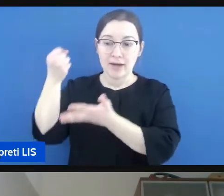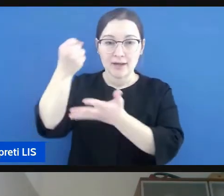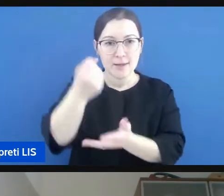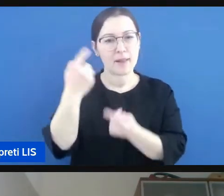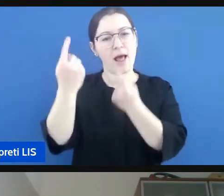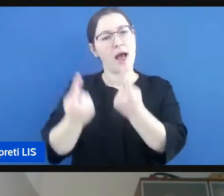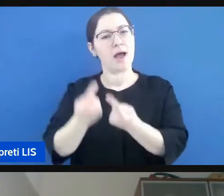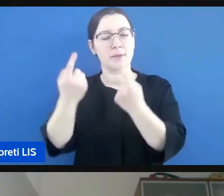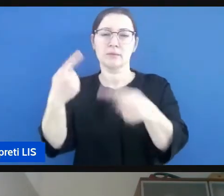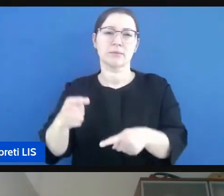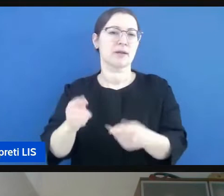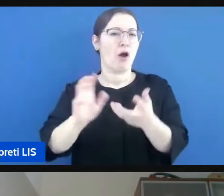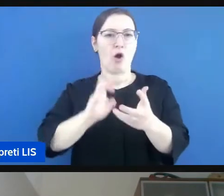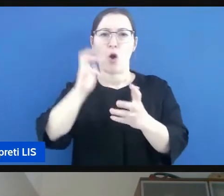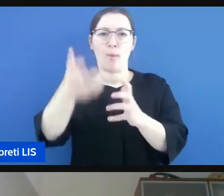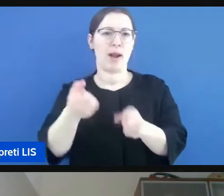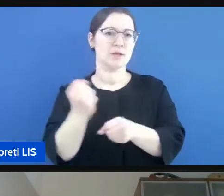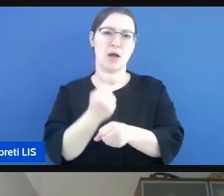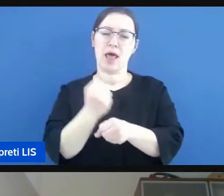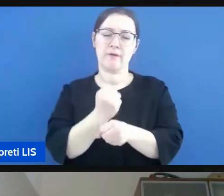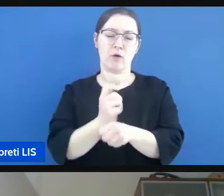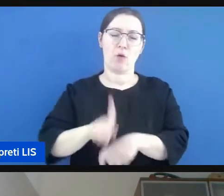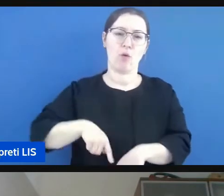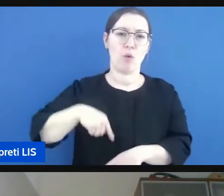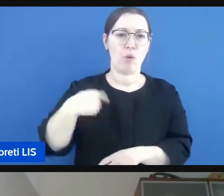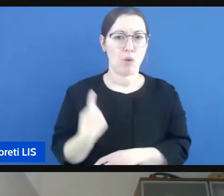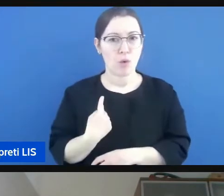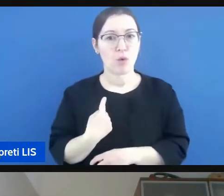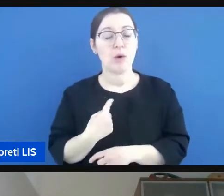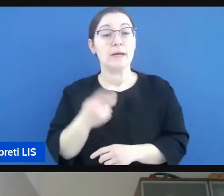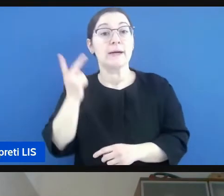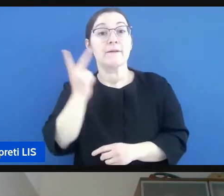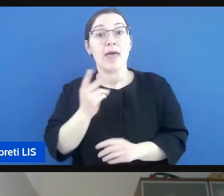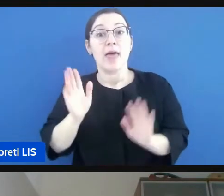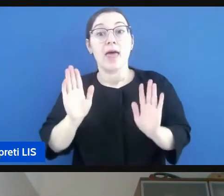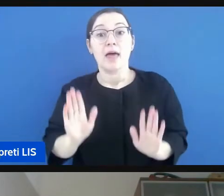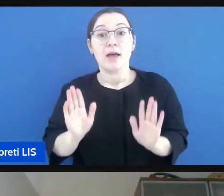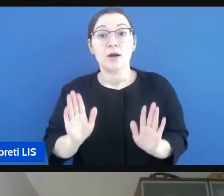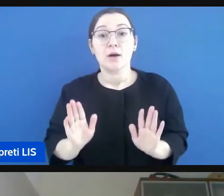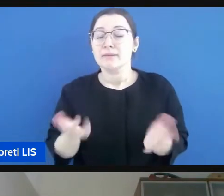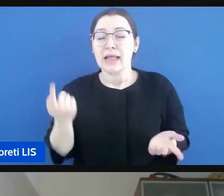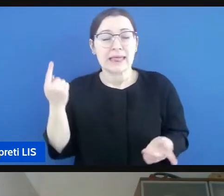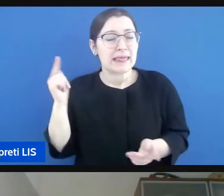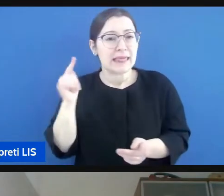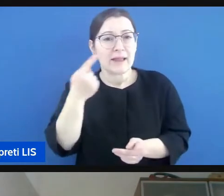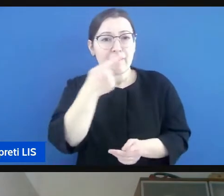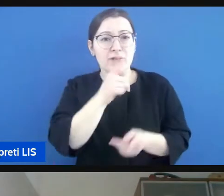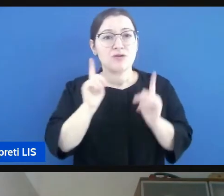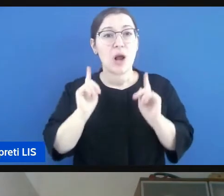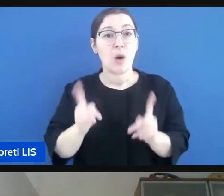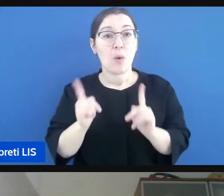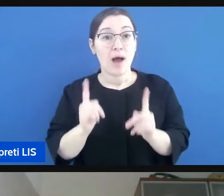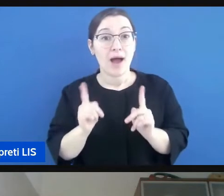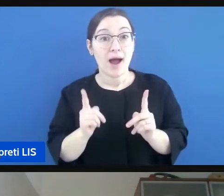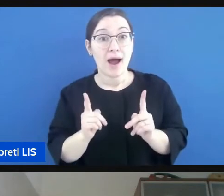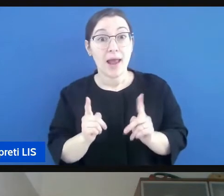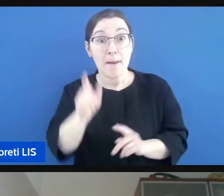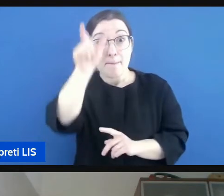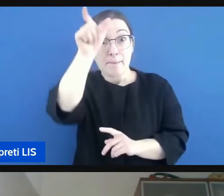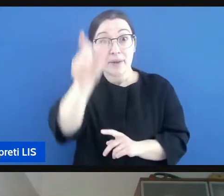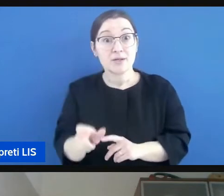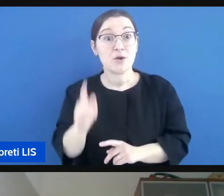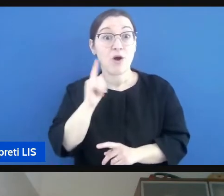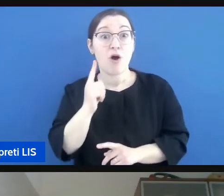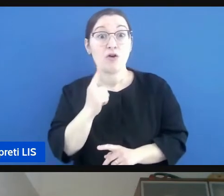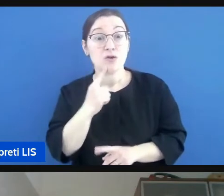perché sono cose complicate elaborate lunghe ma è veramente complicato trovare persone che